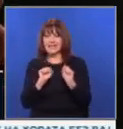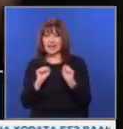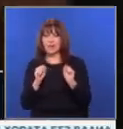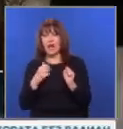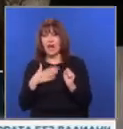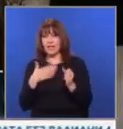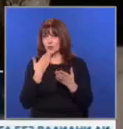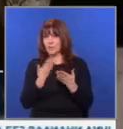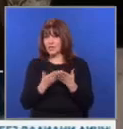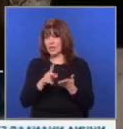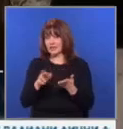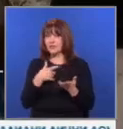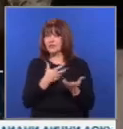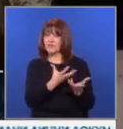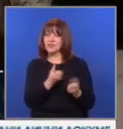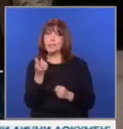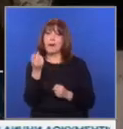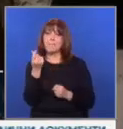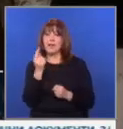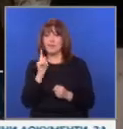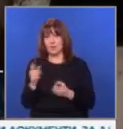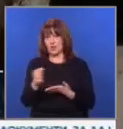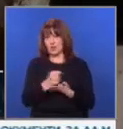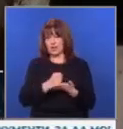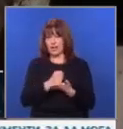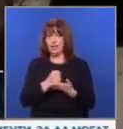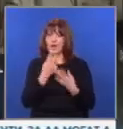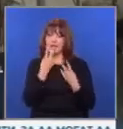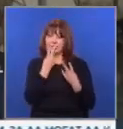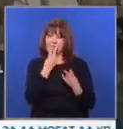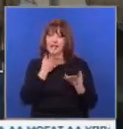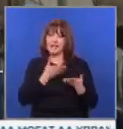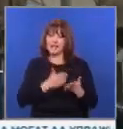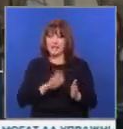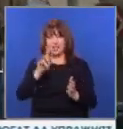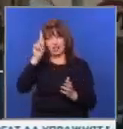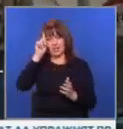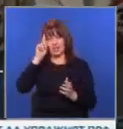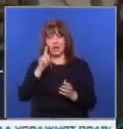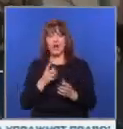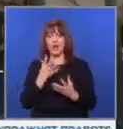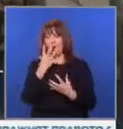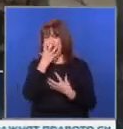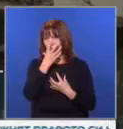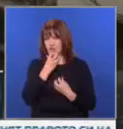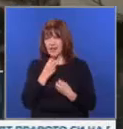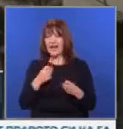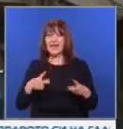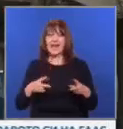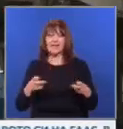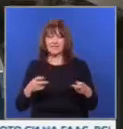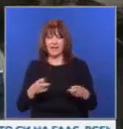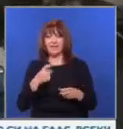Бях и обещала, че ще взема пари, за да може тя да се лекува и да отгледа дъщеря си. Масово отчаяние в Ливан, от което